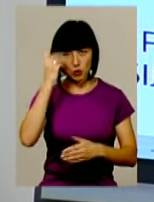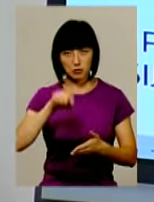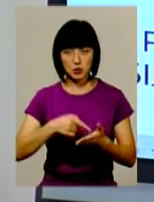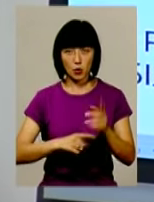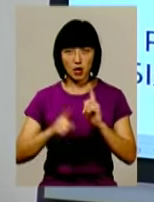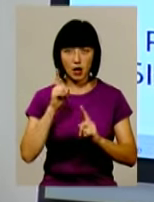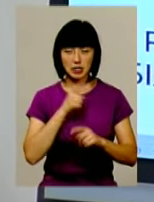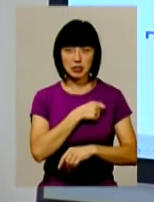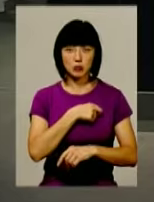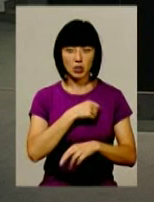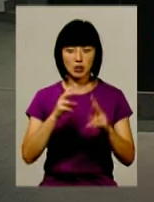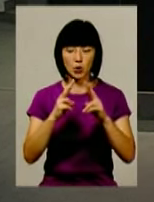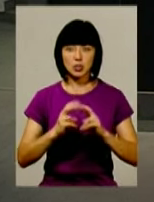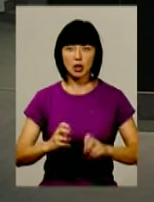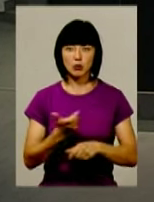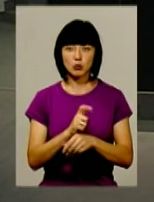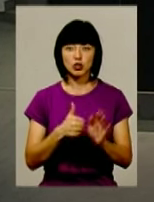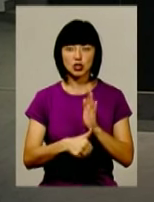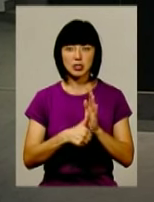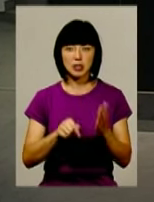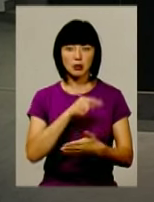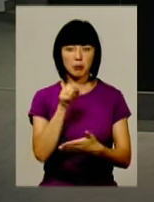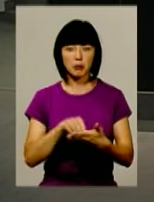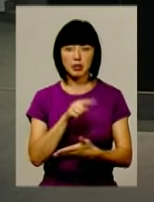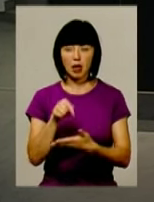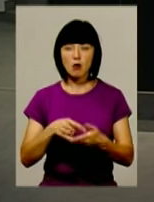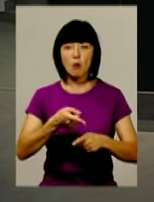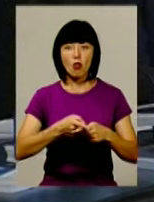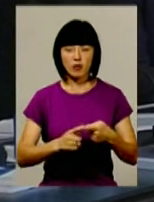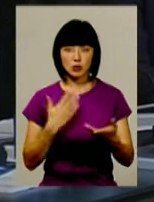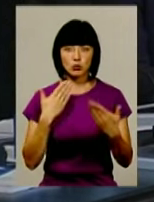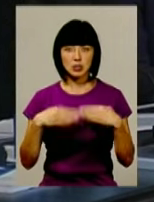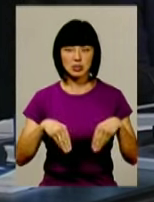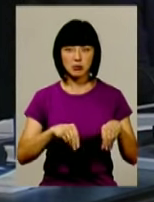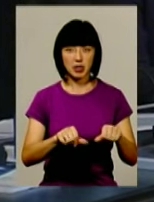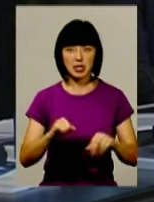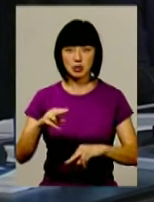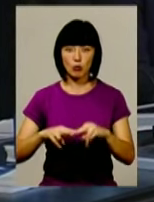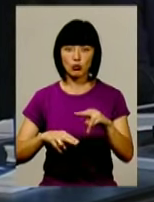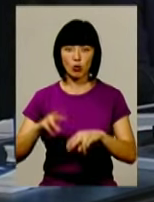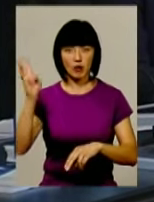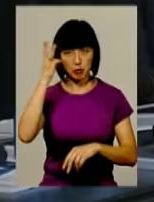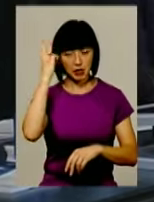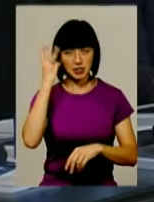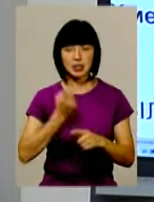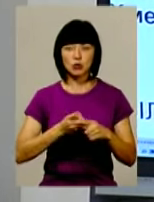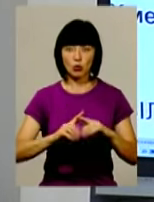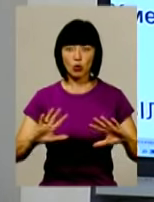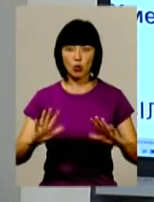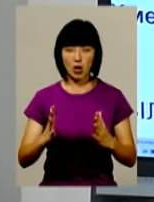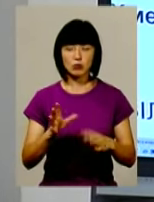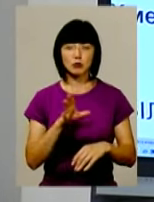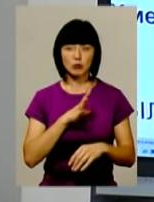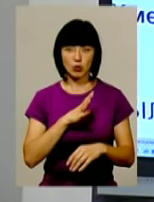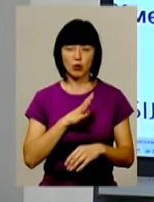міської ради. Депутати розглянули понад 60 питань, майже половина з них стосувалася землі та забудови обласного центру. І цього разу не